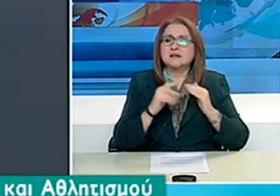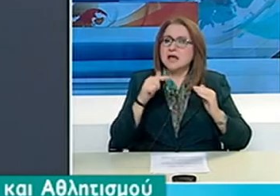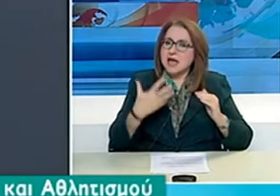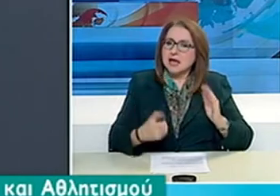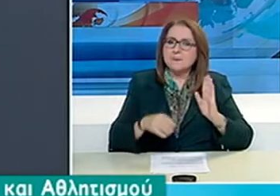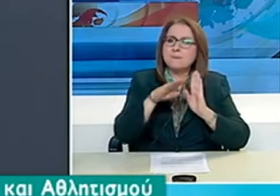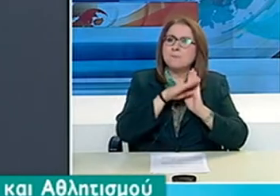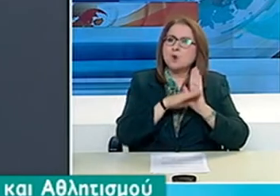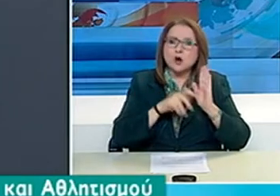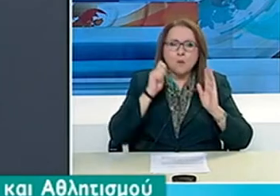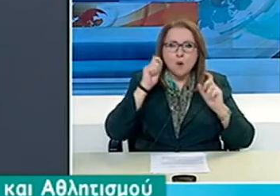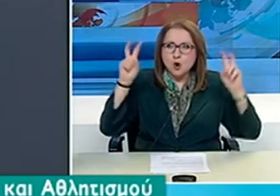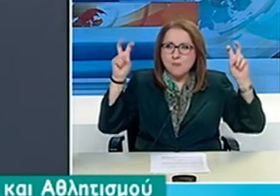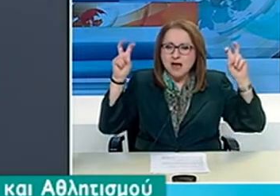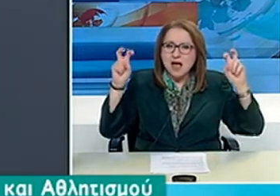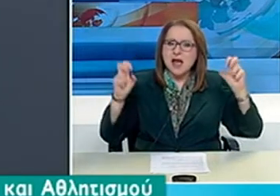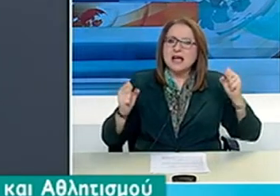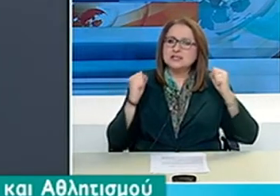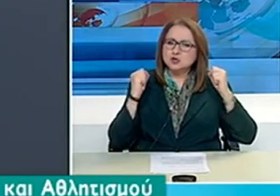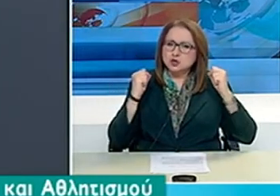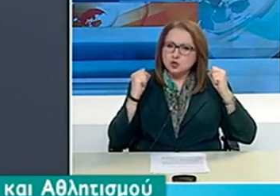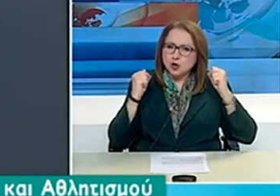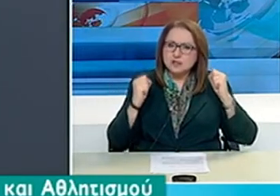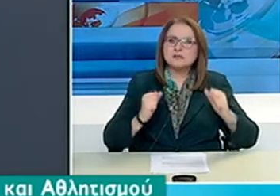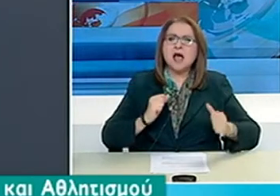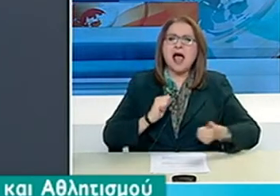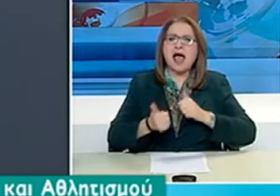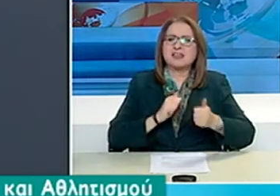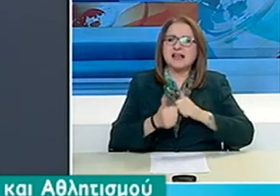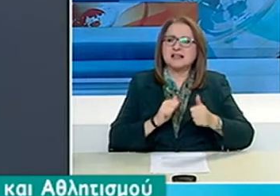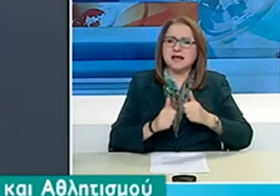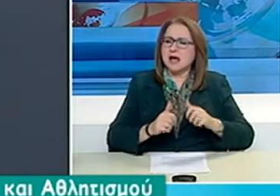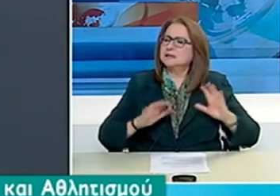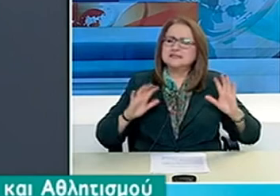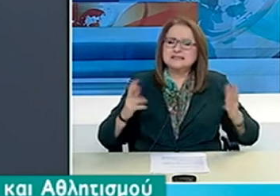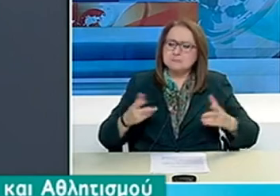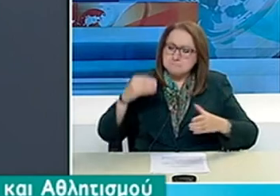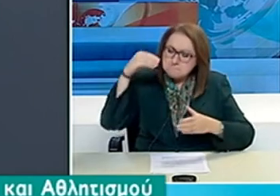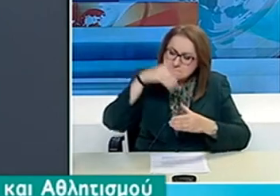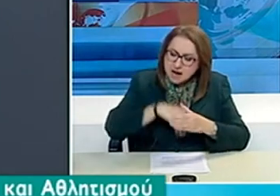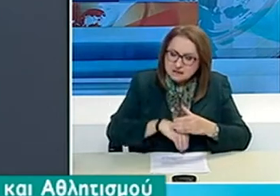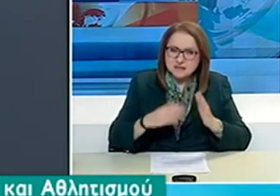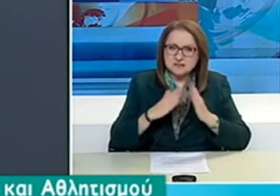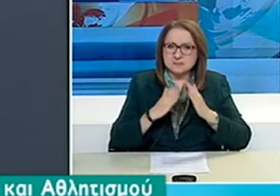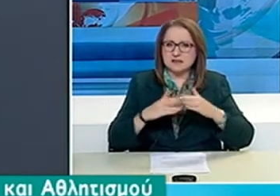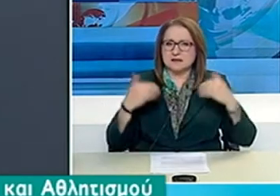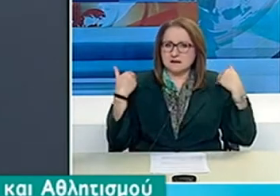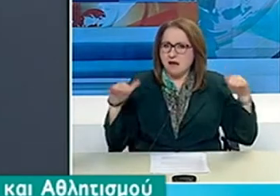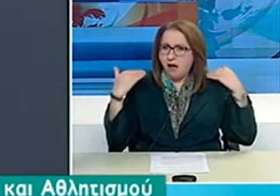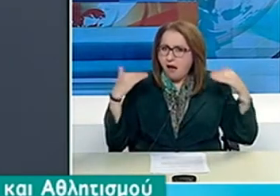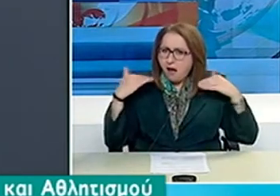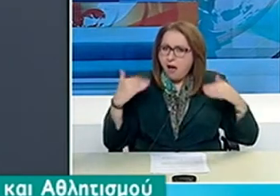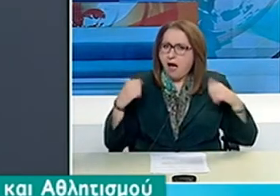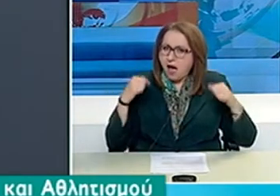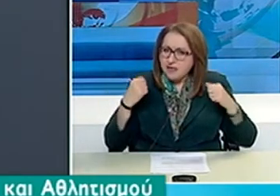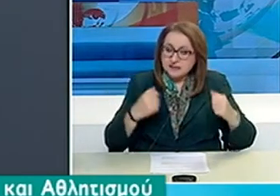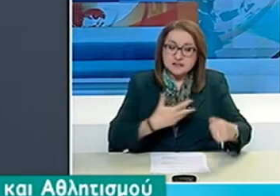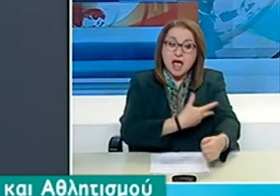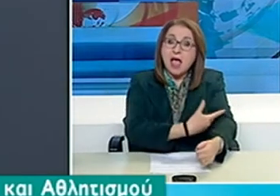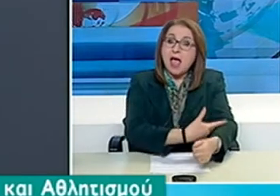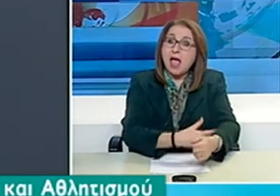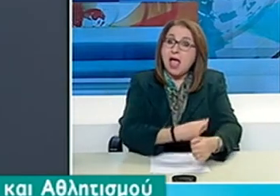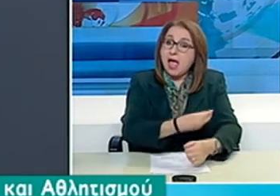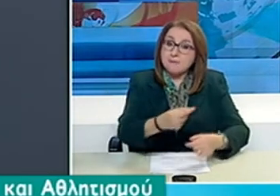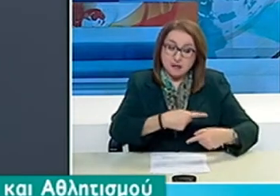δράσεις για την προαγωγή της υγείας μέσα από την άσκηση στο σπίτι, τη σωστή διατροφή και βέβαια την εθελοντική αιμοδοσία που